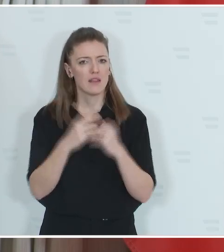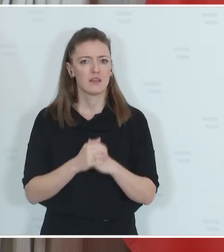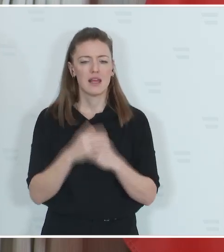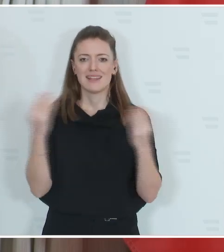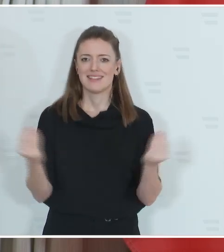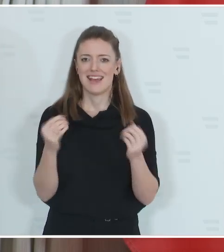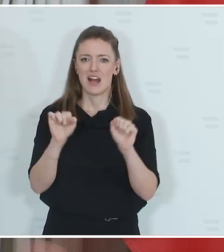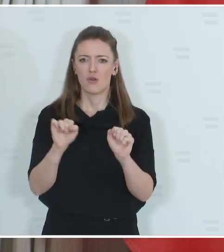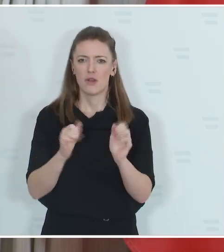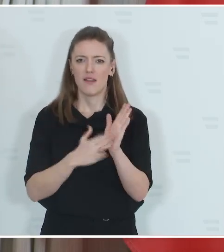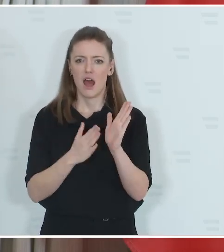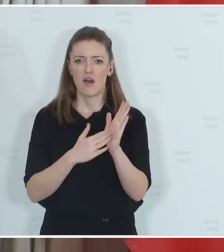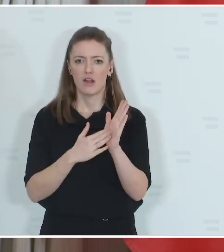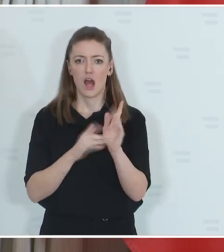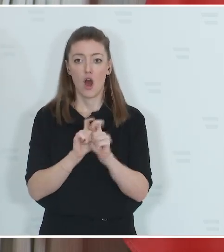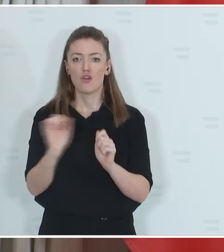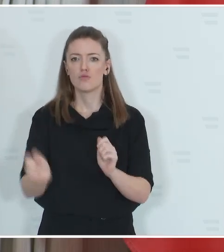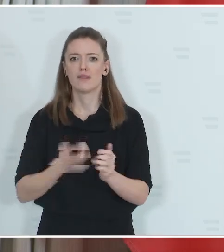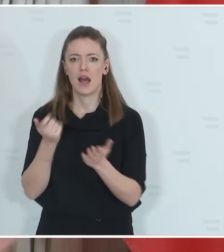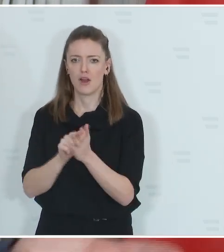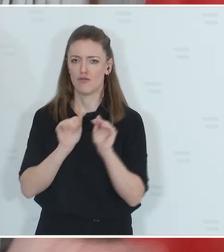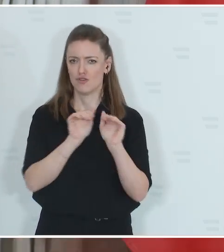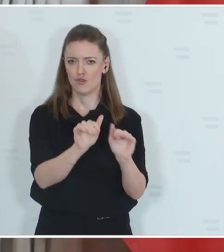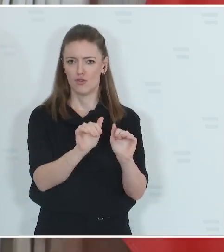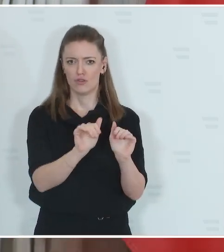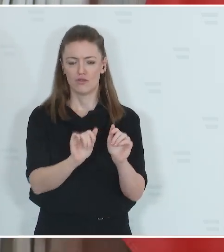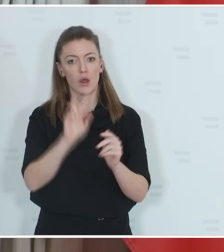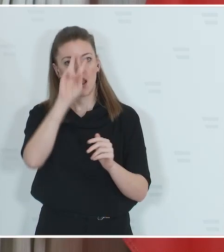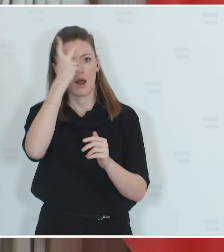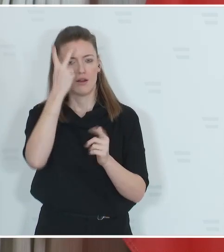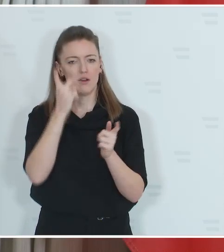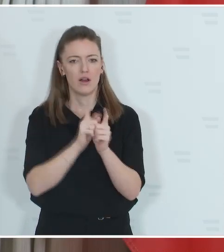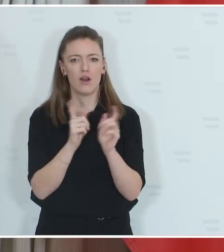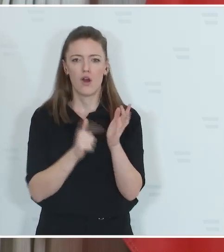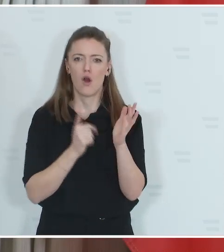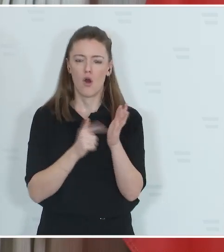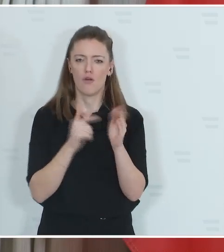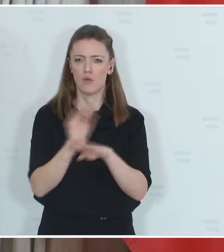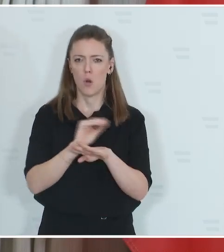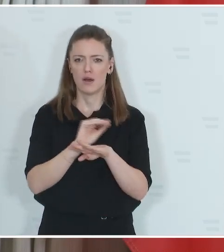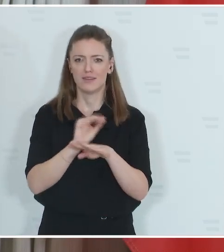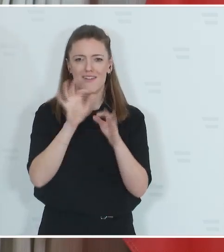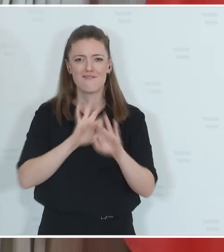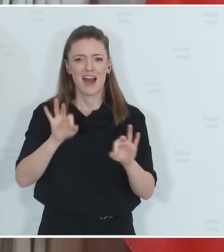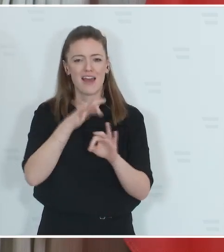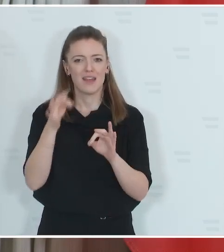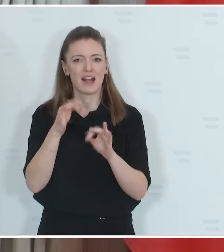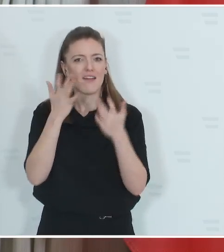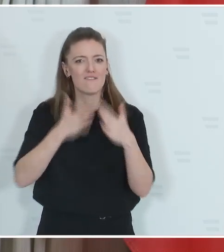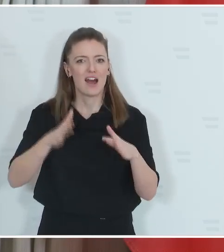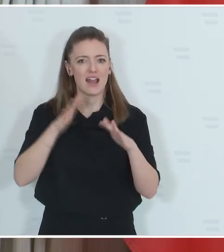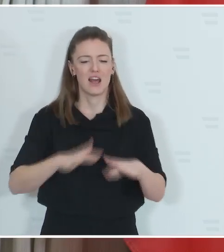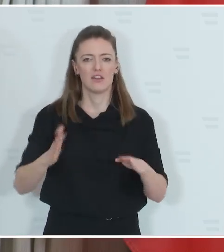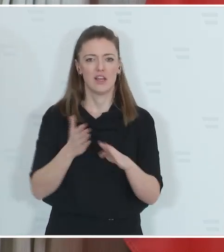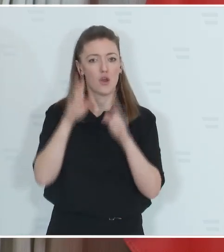Sachkundenachweis schützt vor Spontankäufen. Diese Spontankäufe sind oft zu beobachten vor Feiertagen oder zu Weihnachten oder